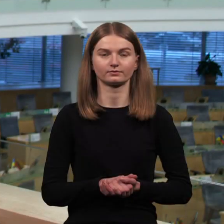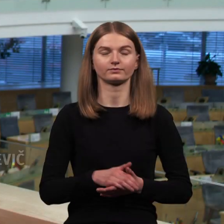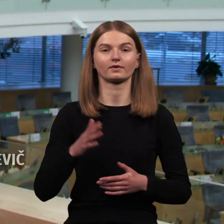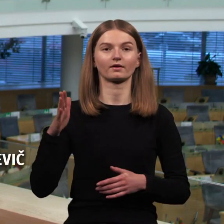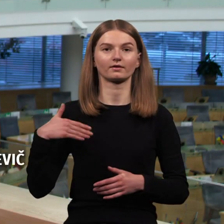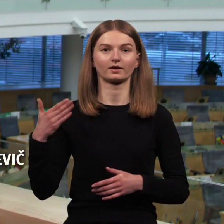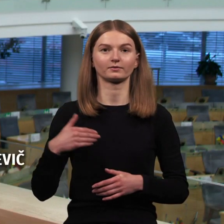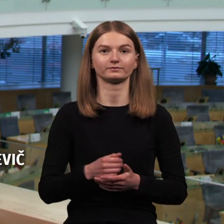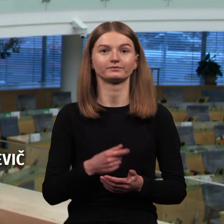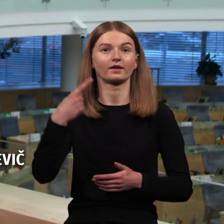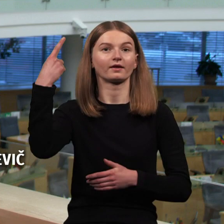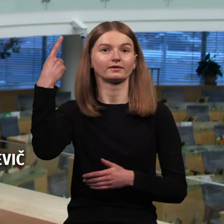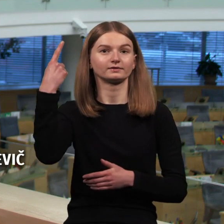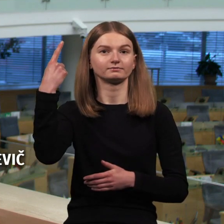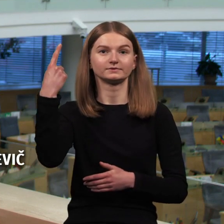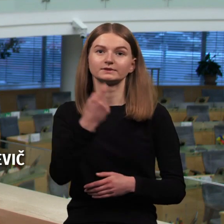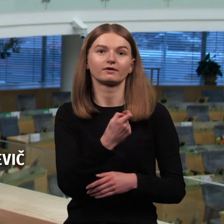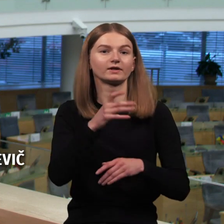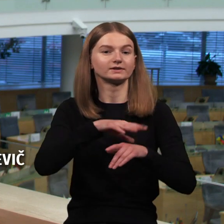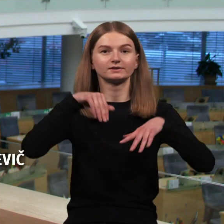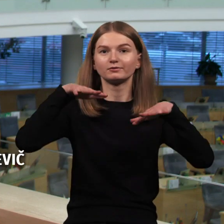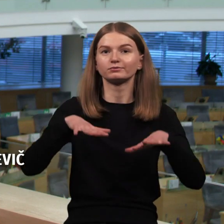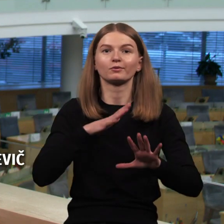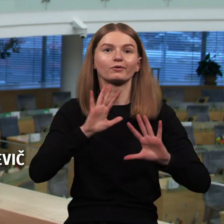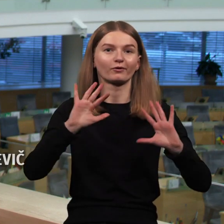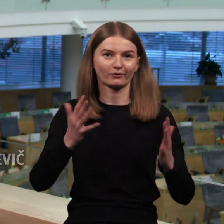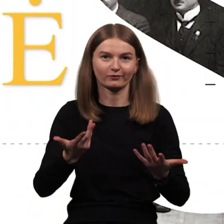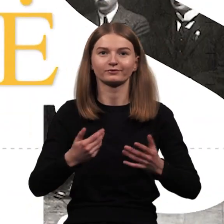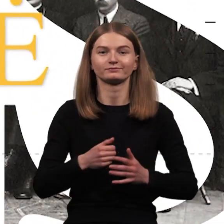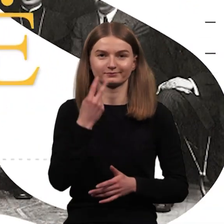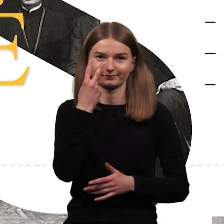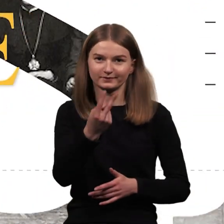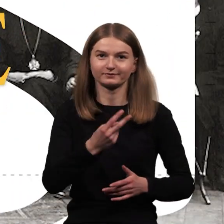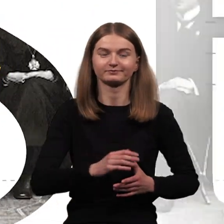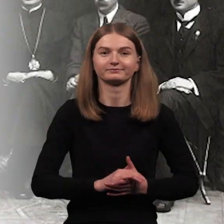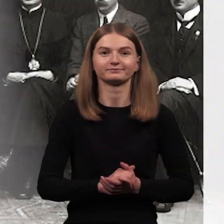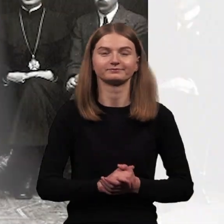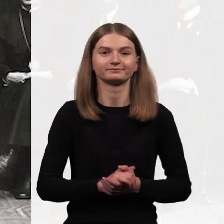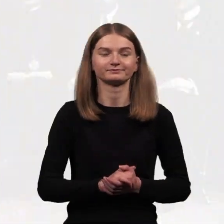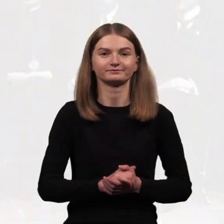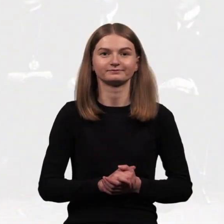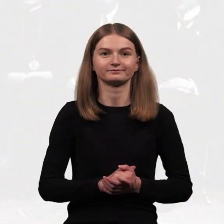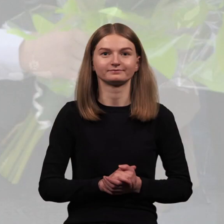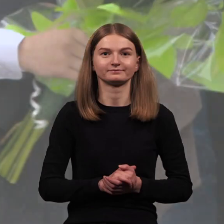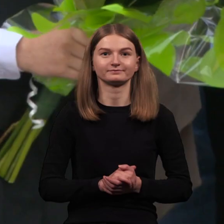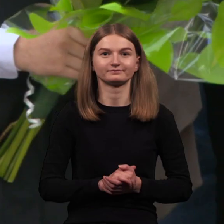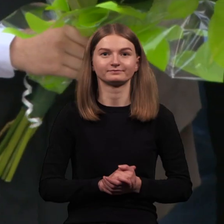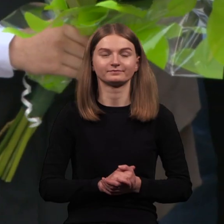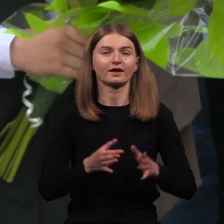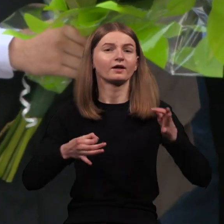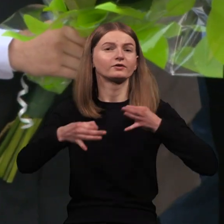Sveiki, apžvelgiame savaitę Lietuvos Respublikos Seime. Šį kartą matysite. Seimo savaitėje